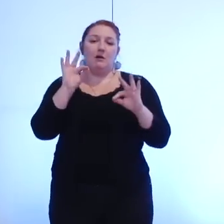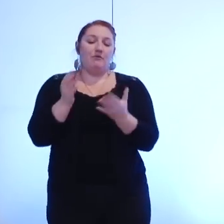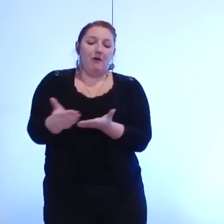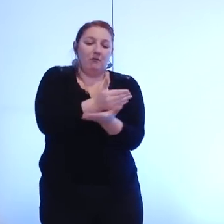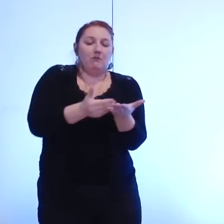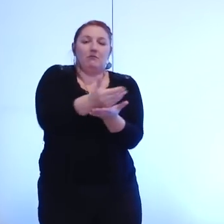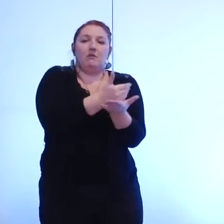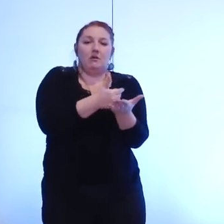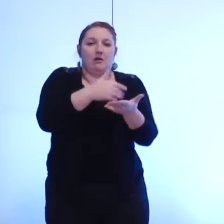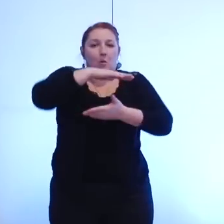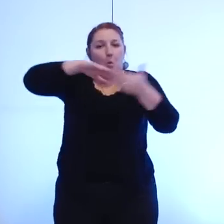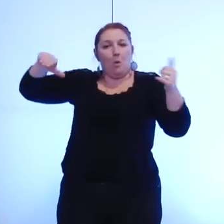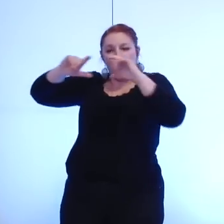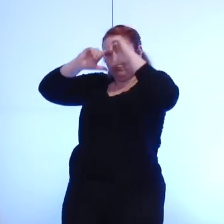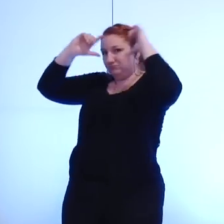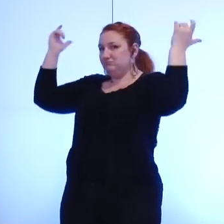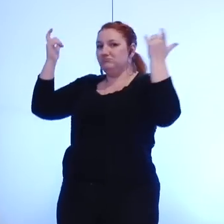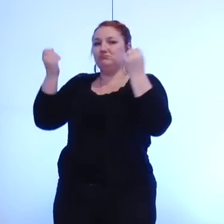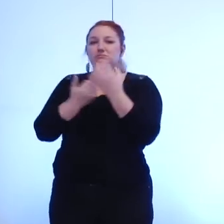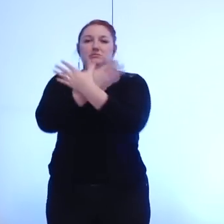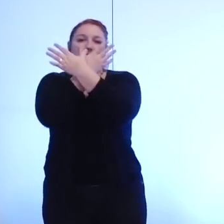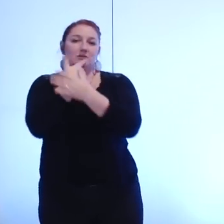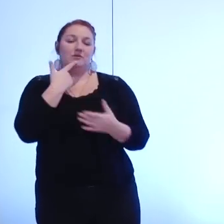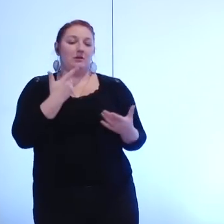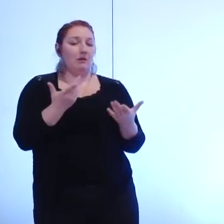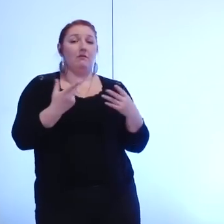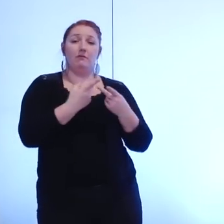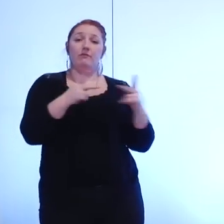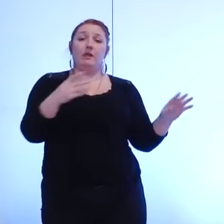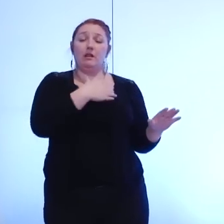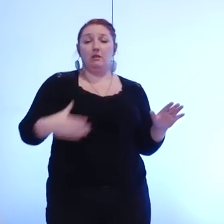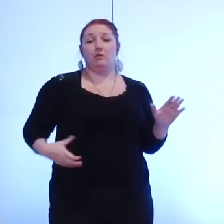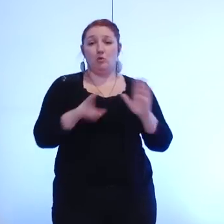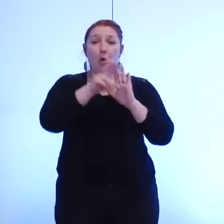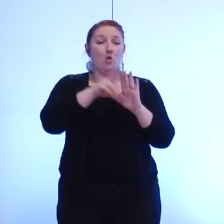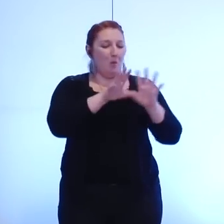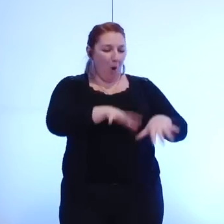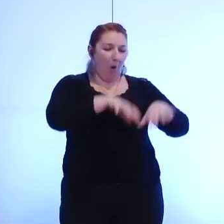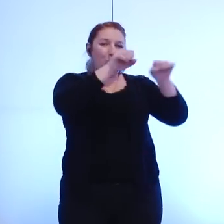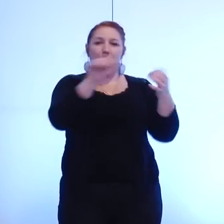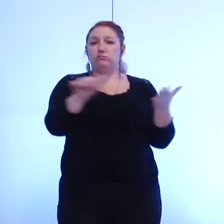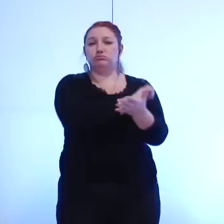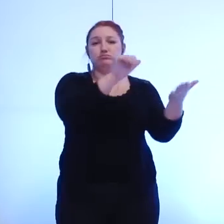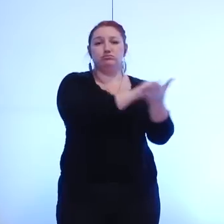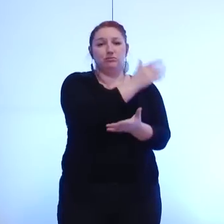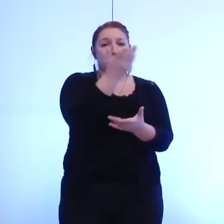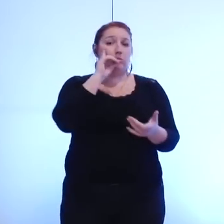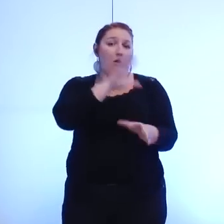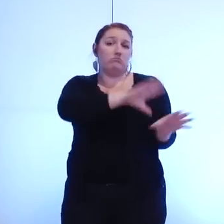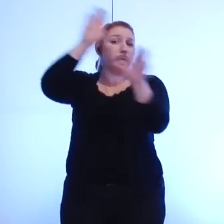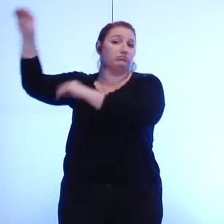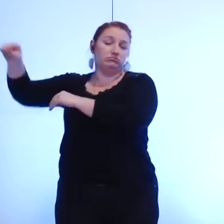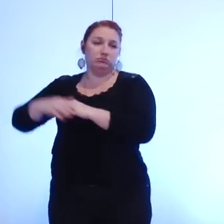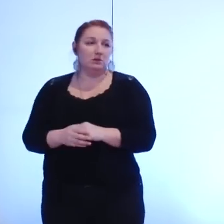métropole et donc la suppression des emplois correspondants à la ville de Grenoble il y a double voix monsieur